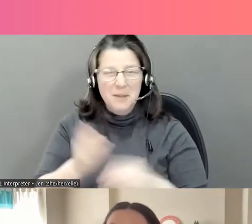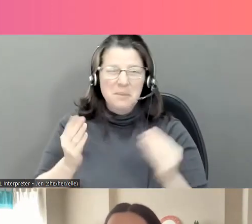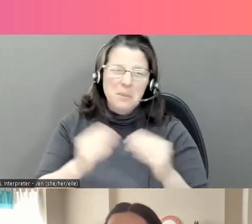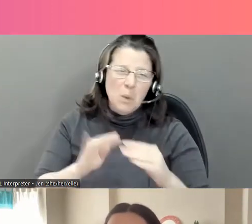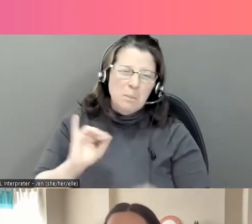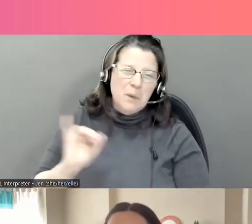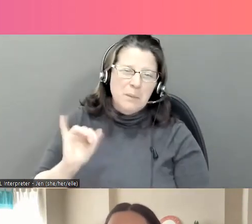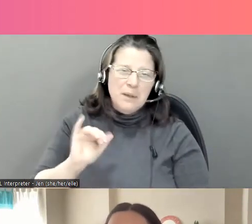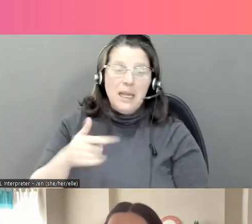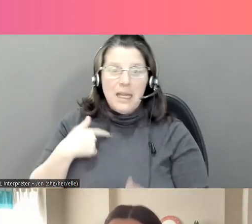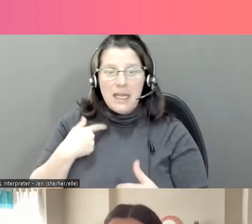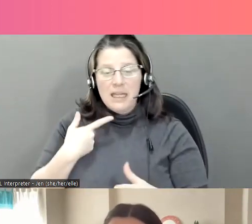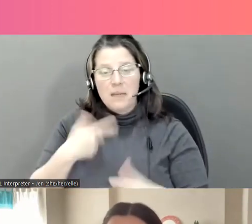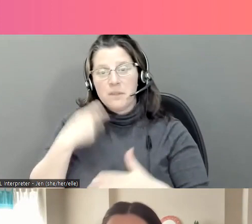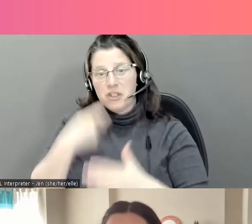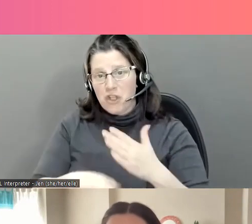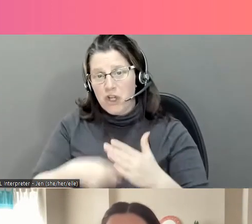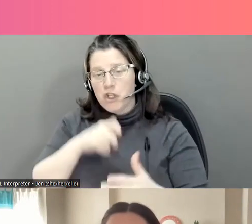punition.